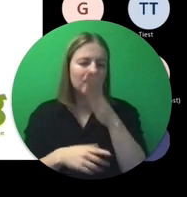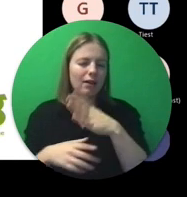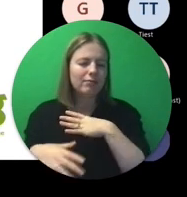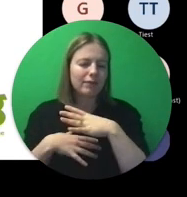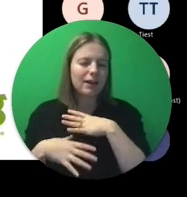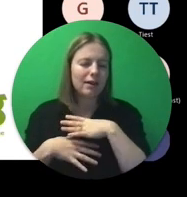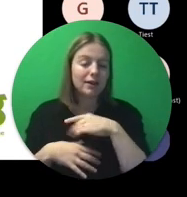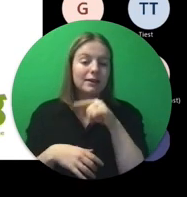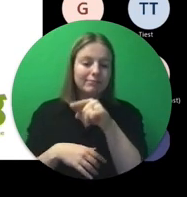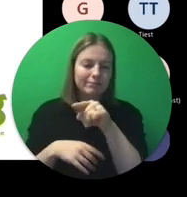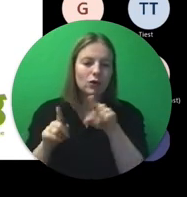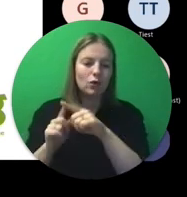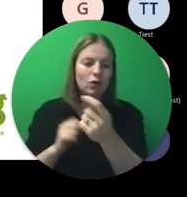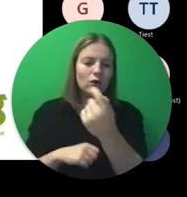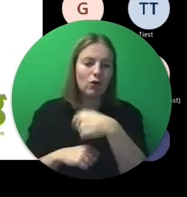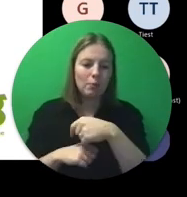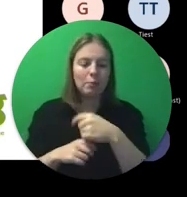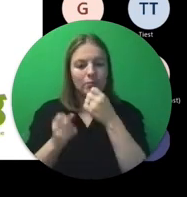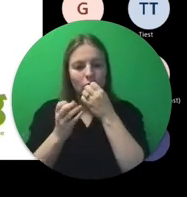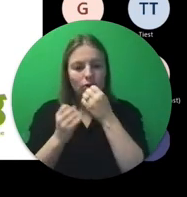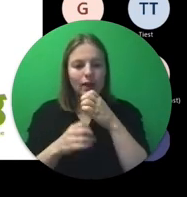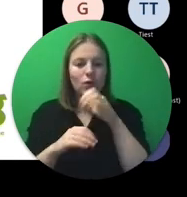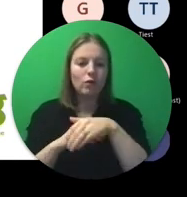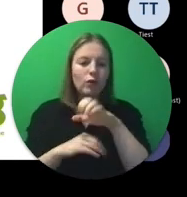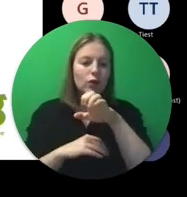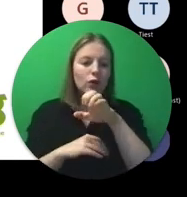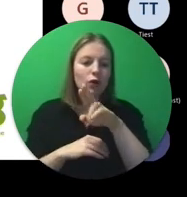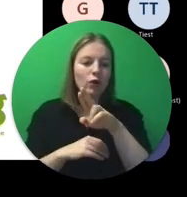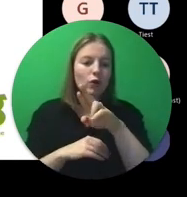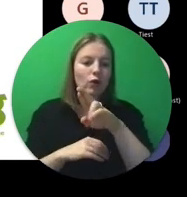komen, die komt ook Europas even toelichten.